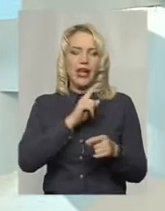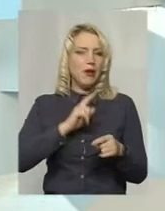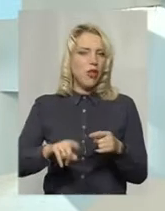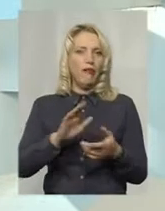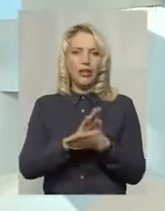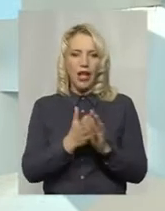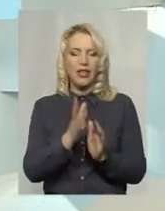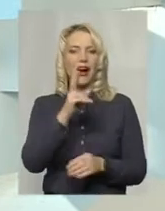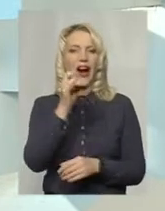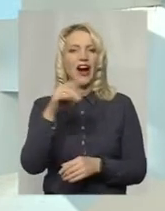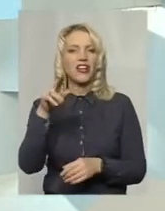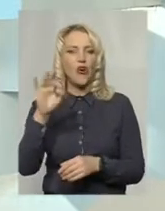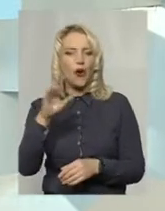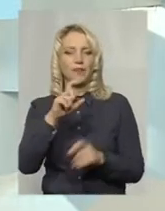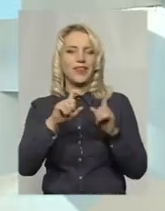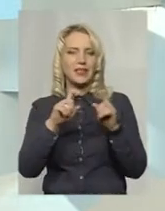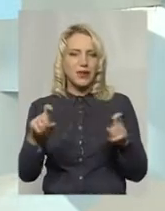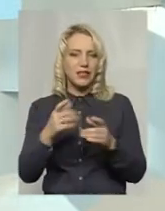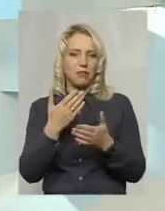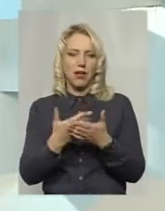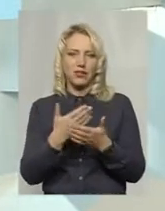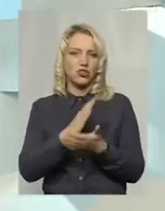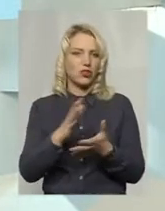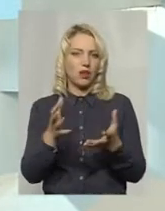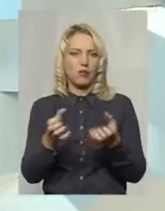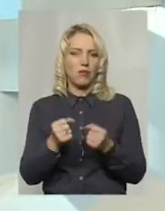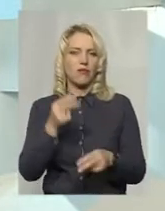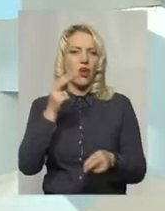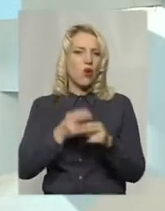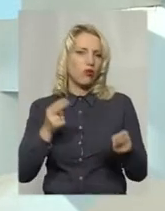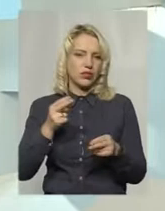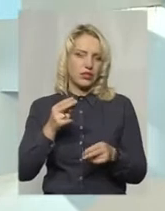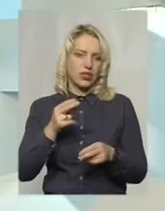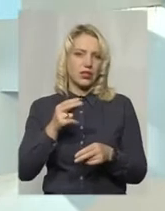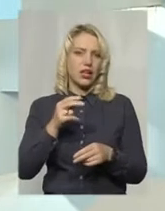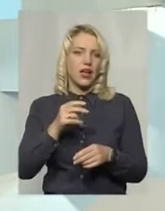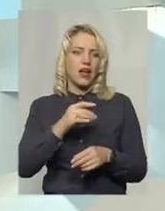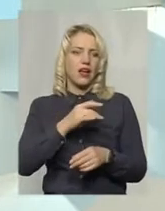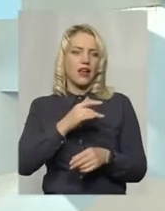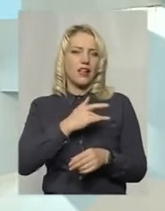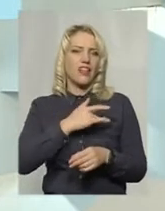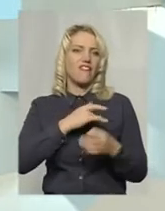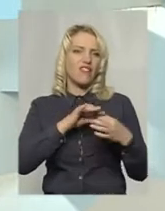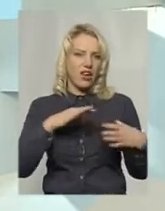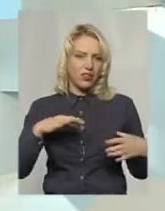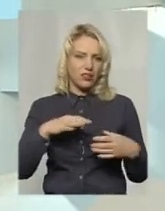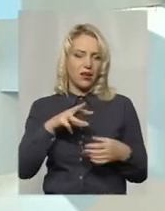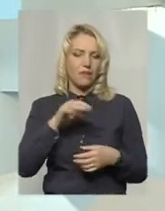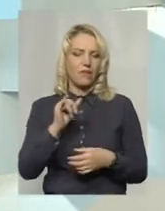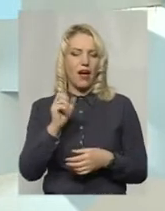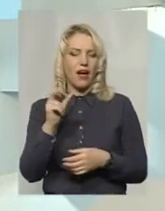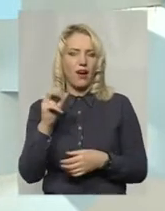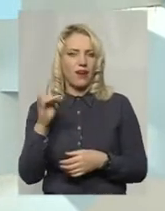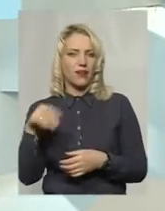Кардіодиспенсер практично останніми роками не приймав гострих пацієнтів з гострими інфартами міокарду. Найгрізніша патологія,